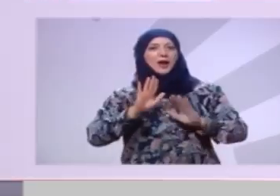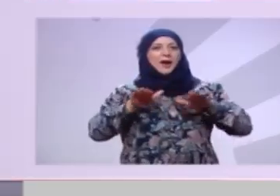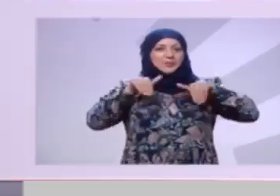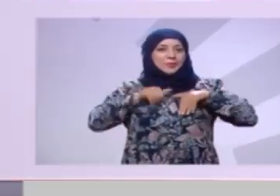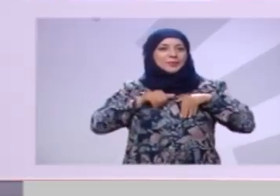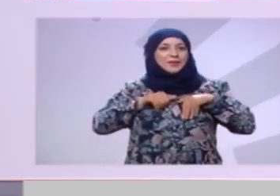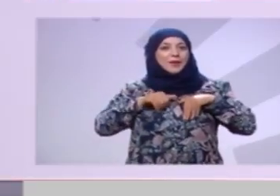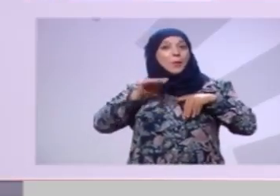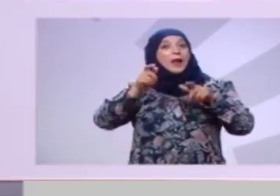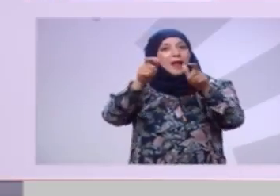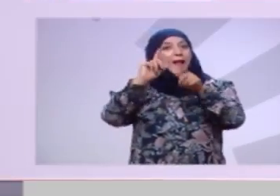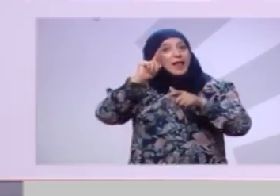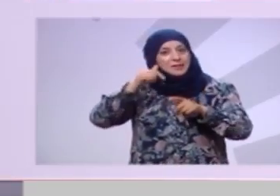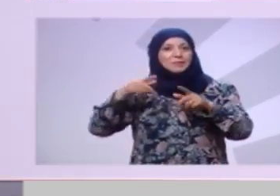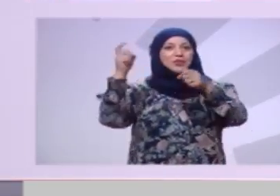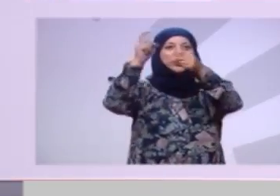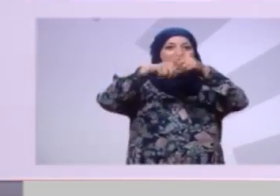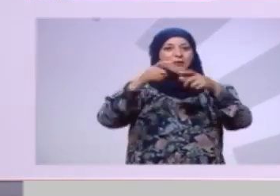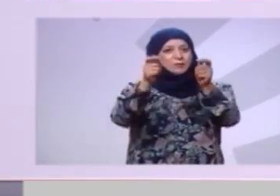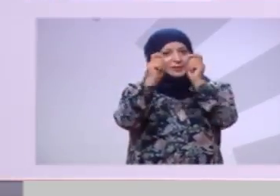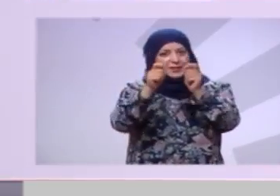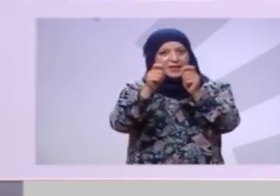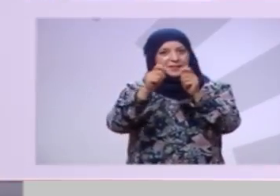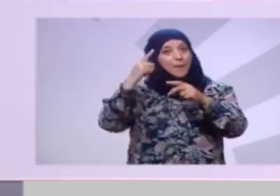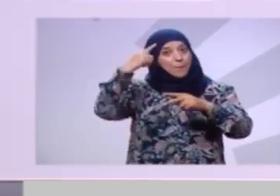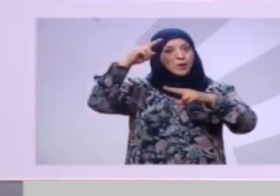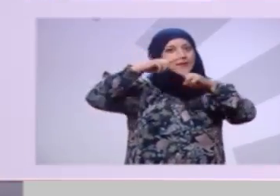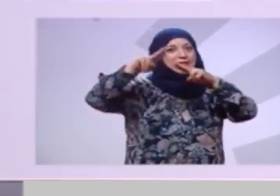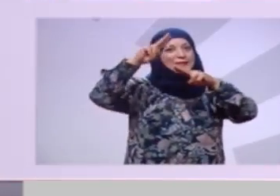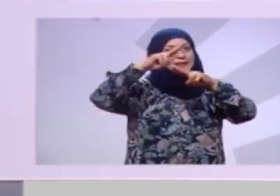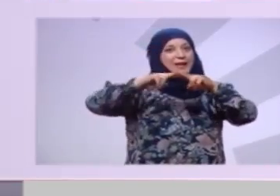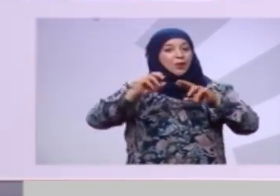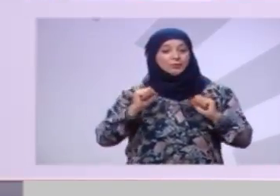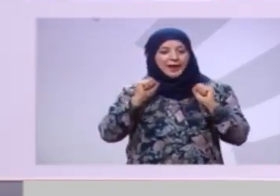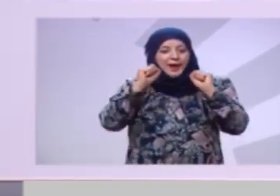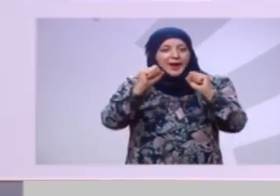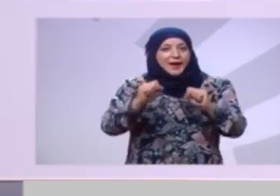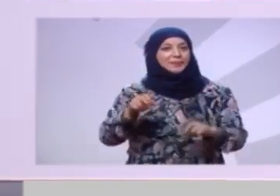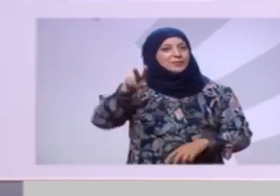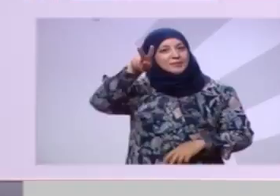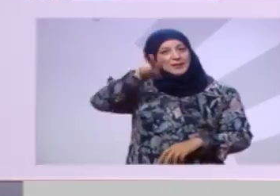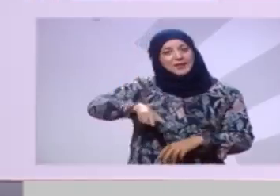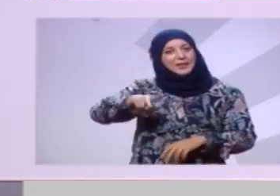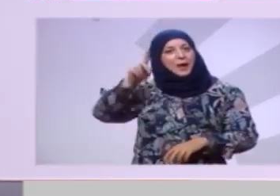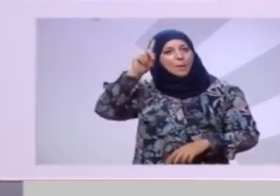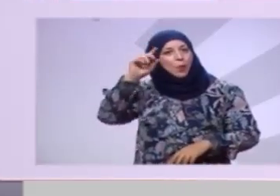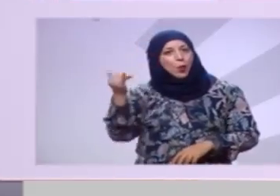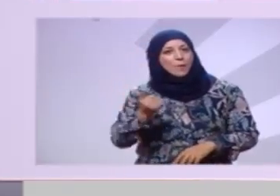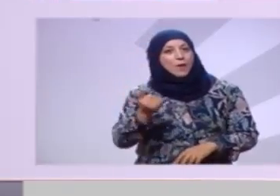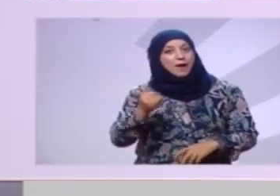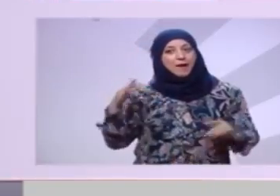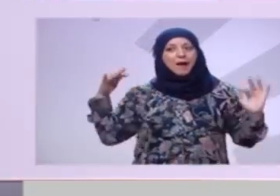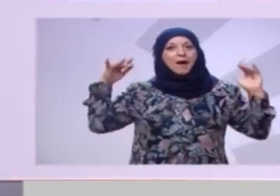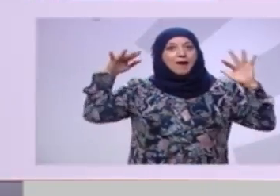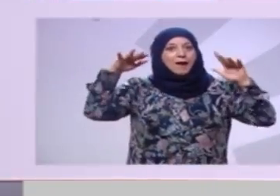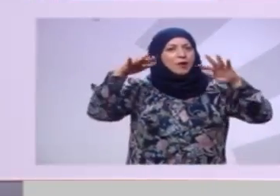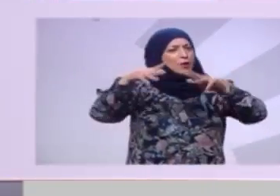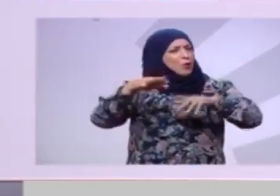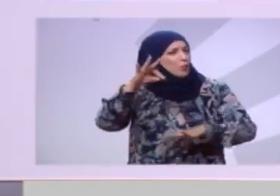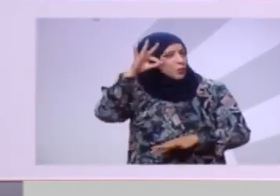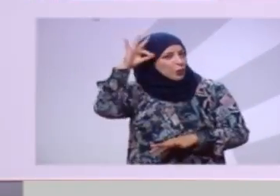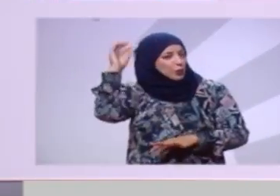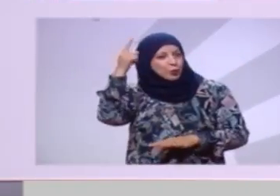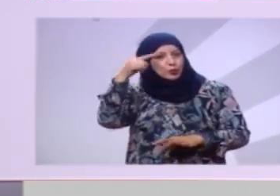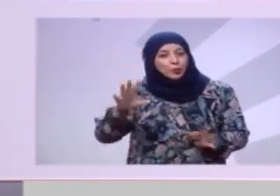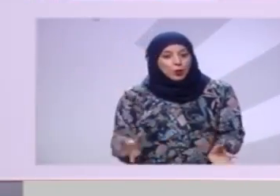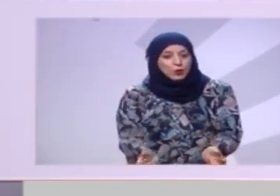نعطي وهنكها جديدة بالإرادة الصادقة علش لا فهالوم ولي تونس وهالوم